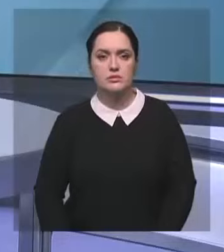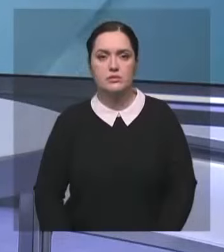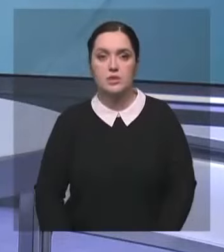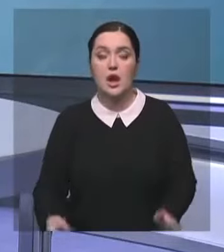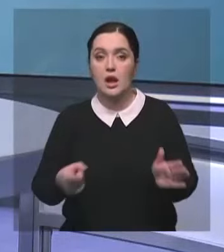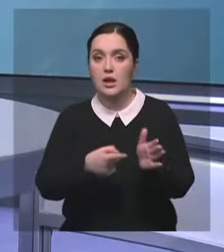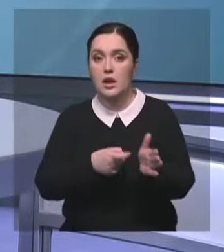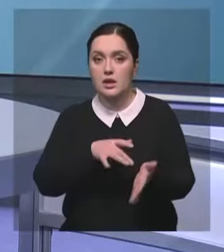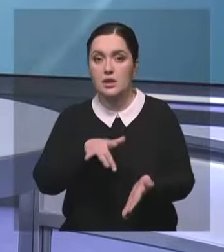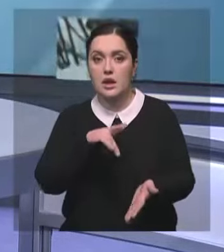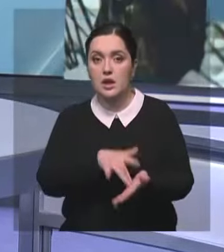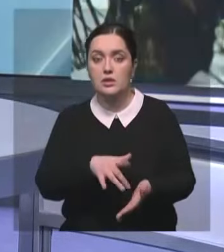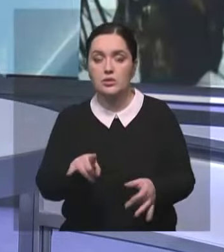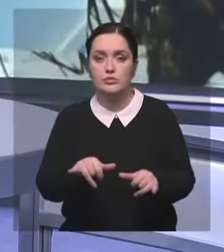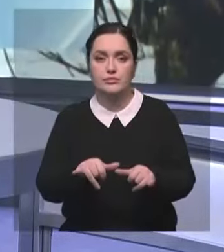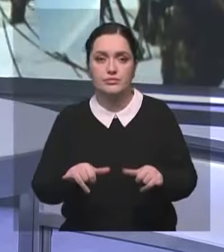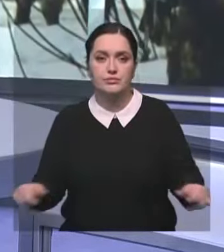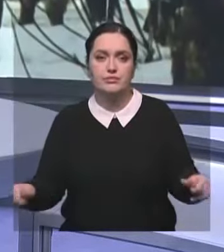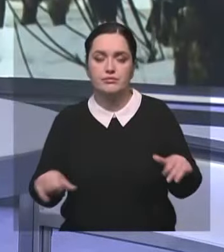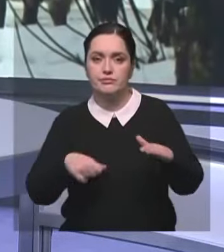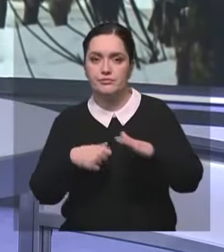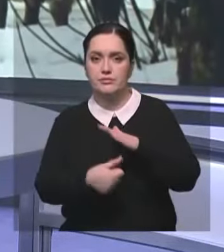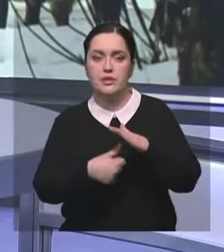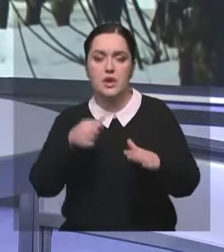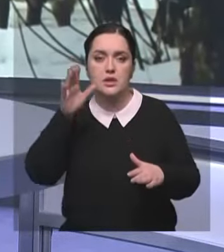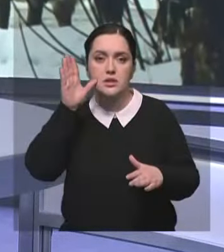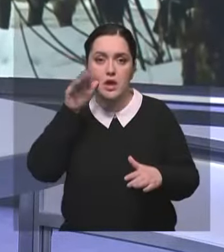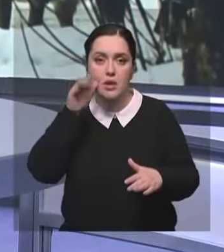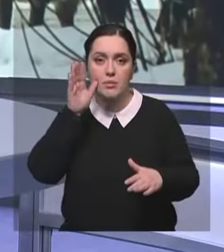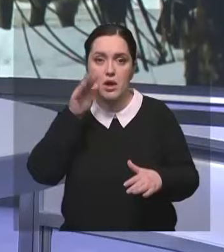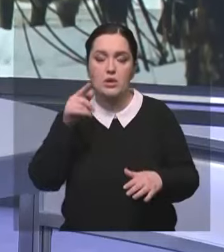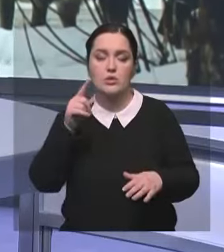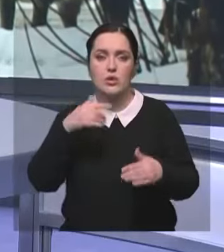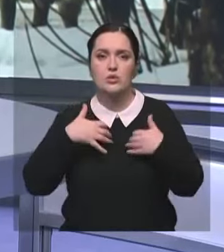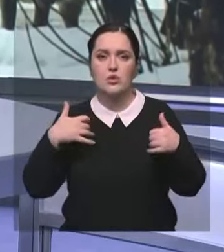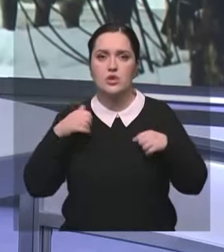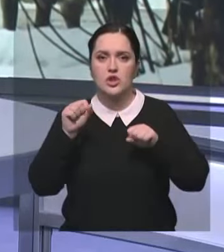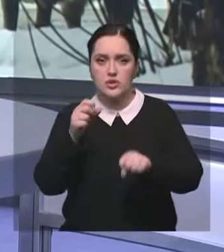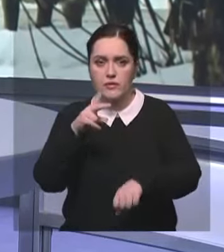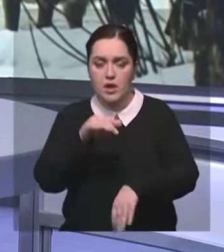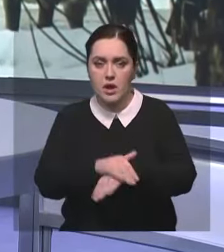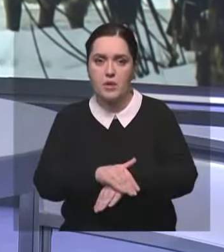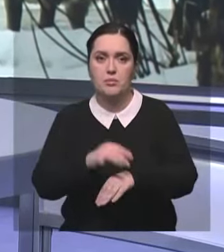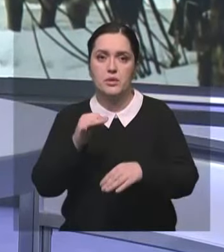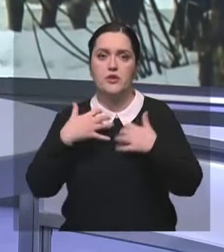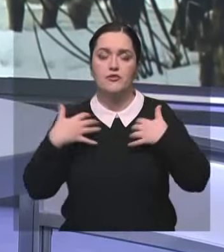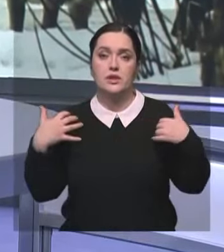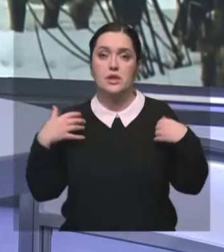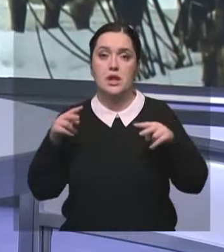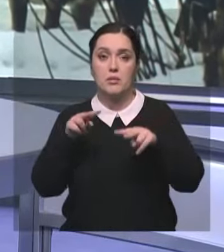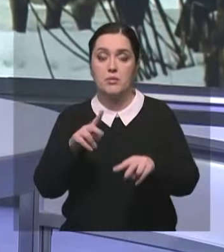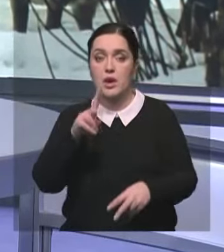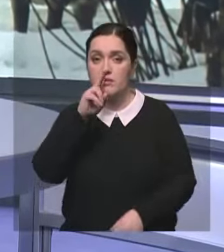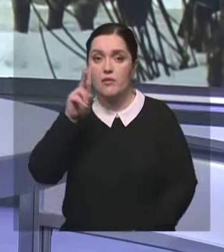В Караганде растет число бездомных собак. Об этом говорят жители города, зоозащитники и ветеринарные фельдшеры.